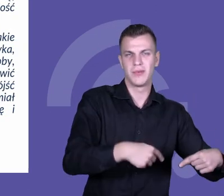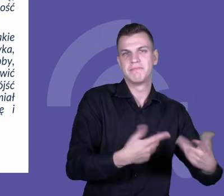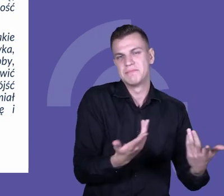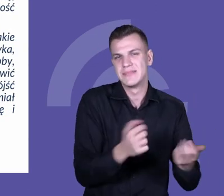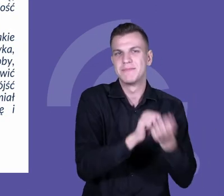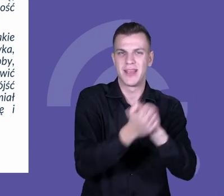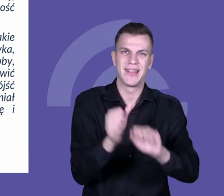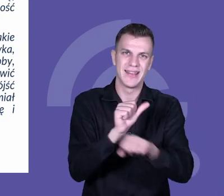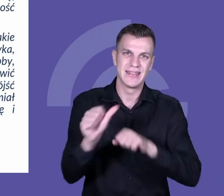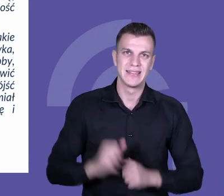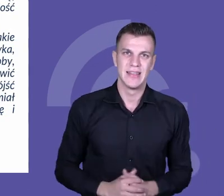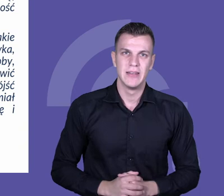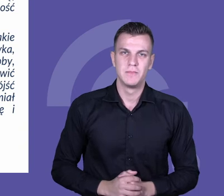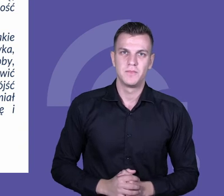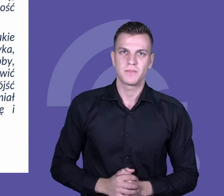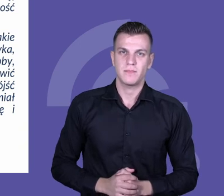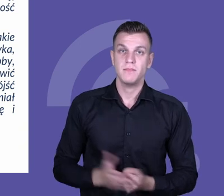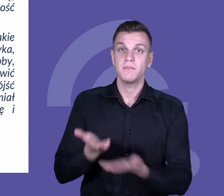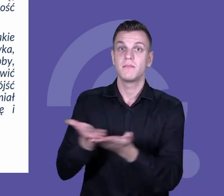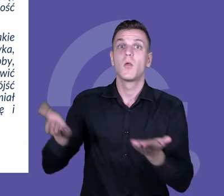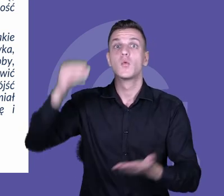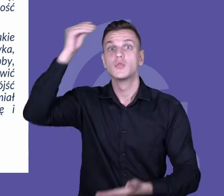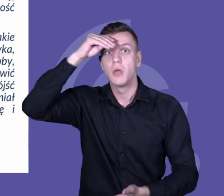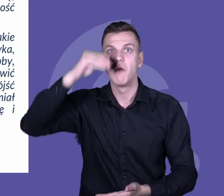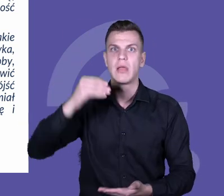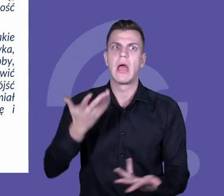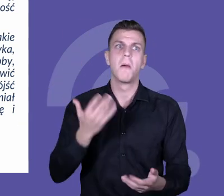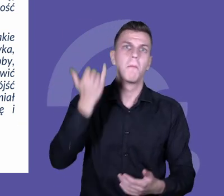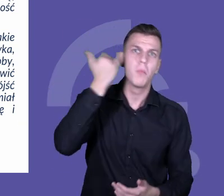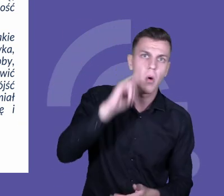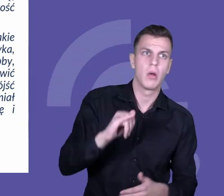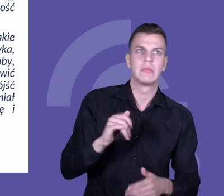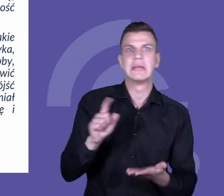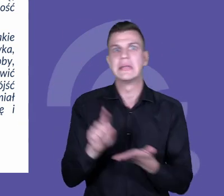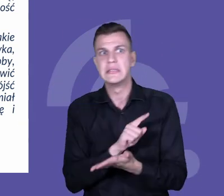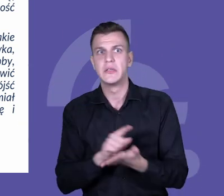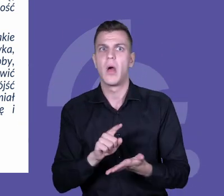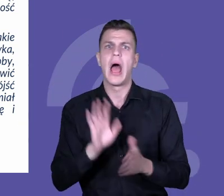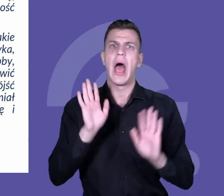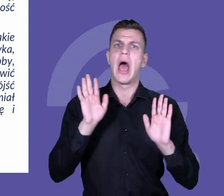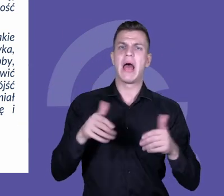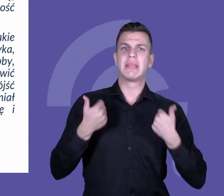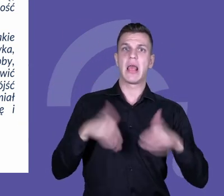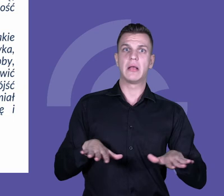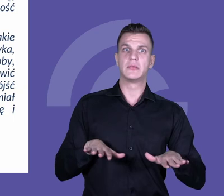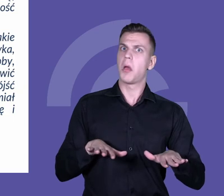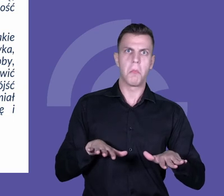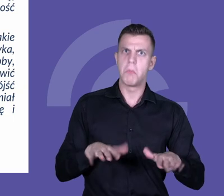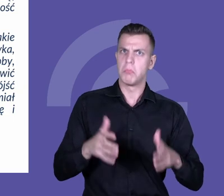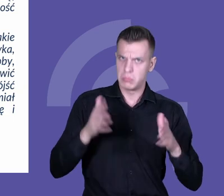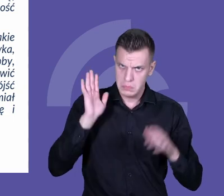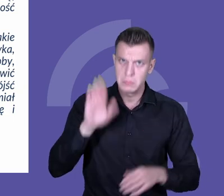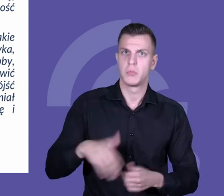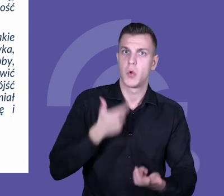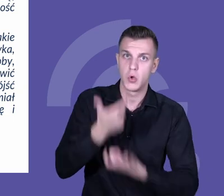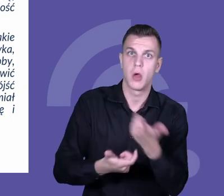Dzieci w klasach projektowych nie boją się popełniać błędów i podejmować ryzyka. Oczywiście to takie jest stwierdzenie kategoryczne. Chodzi o to, że